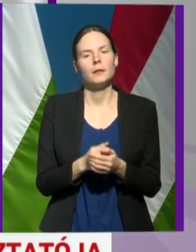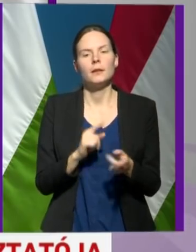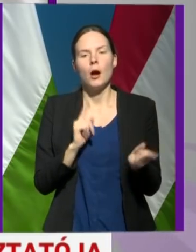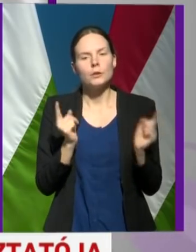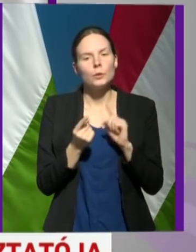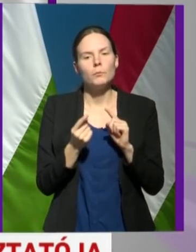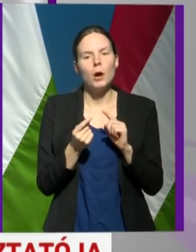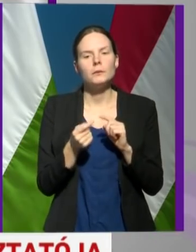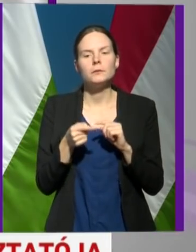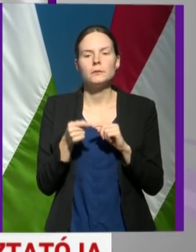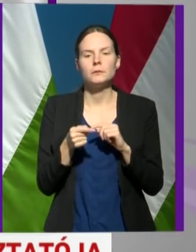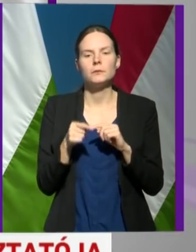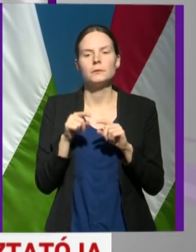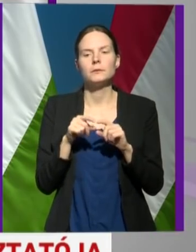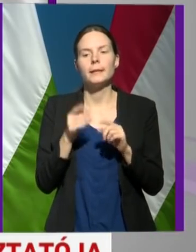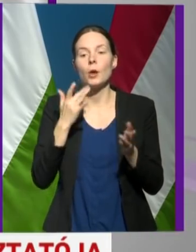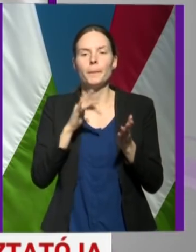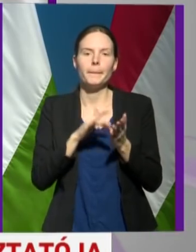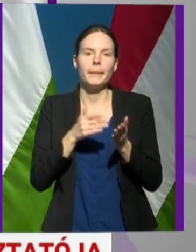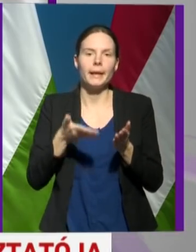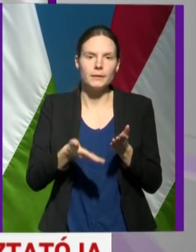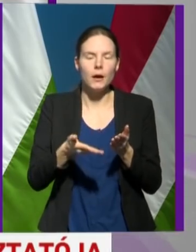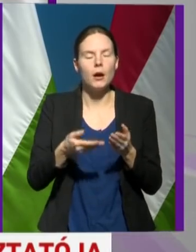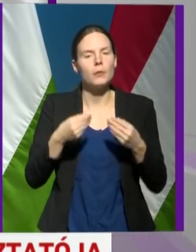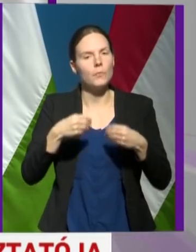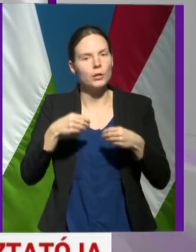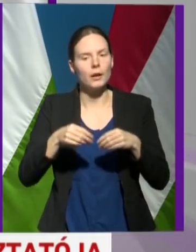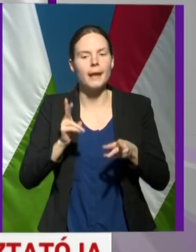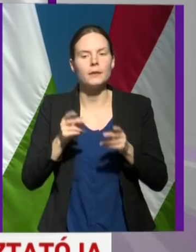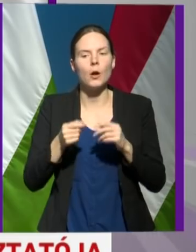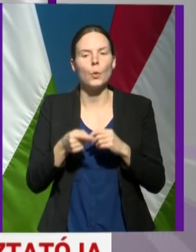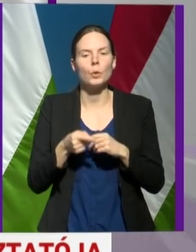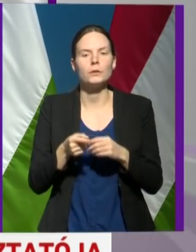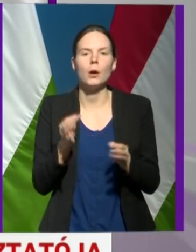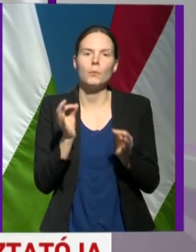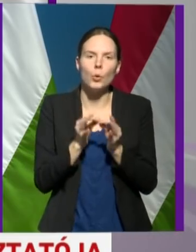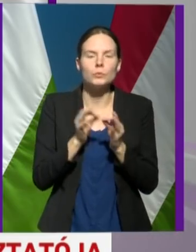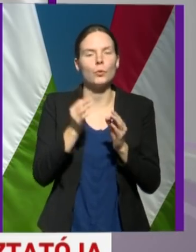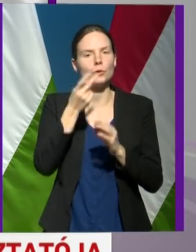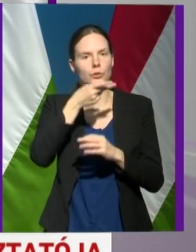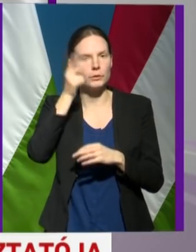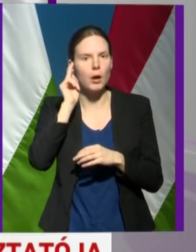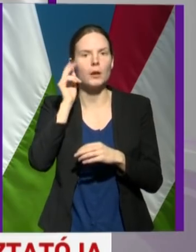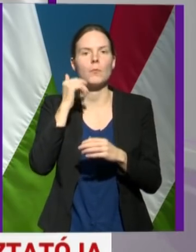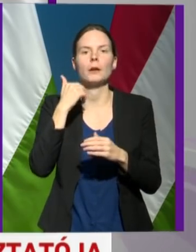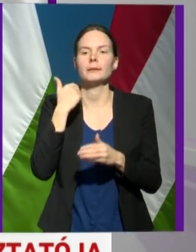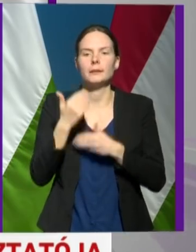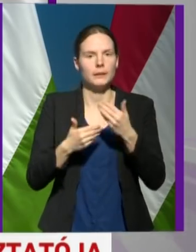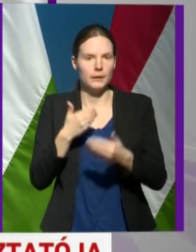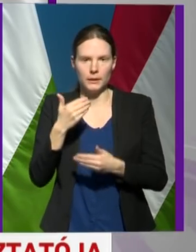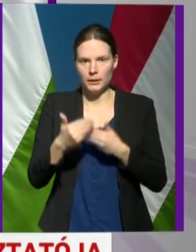elmondott példa magyarázza azt, hogy ezeknek a pontos szakmai kivitelezése